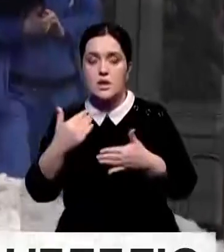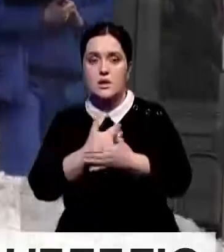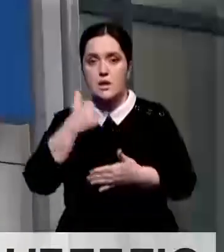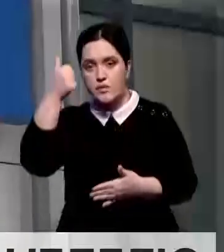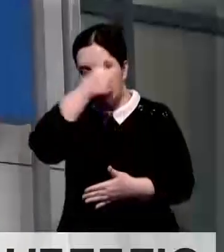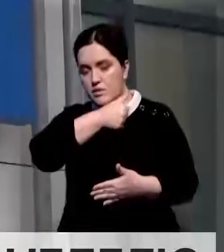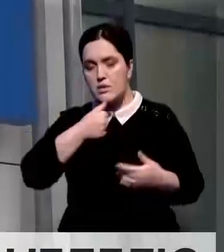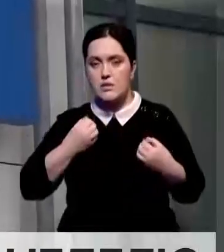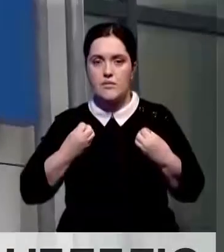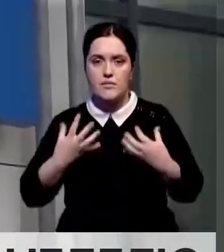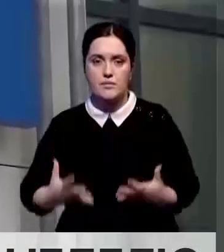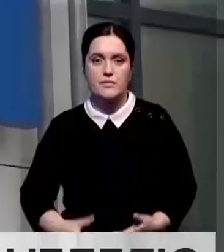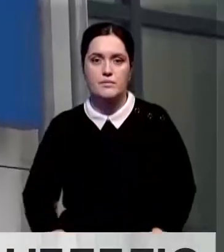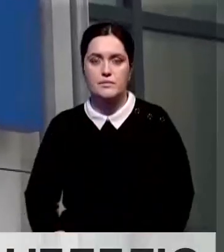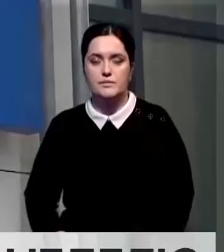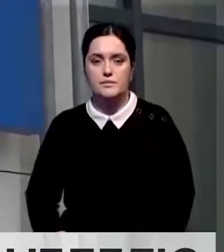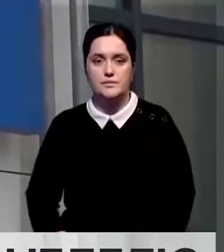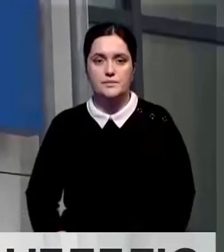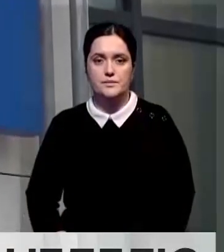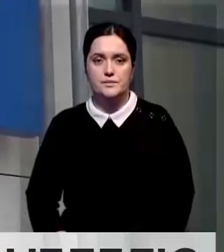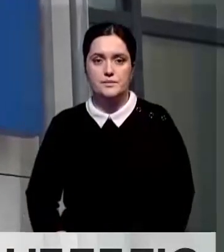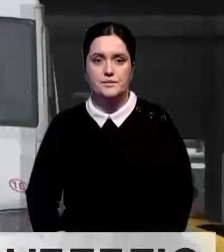в России прогнозируют на новогодние праздники.